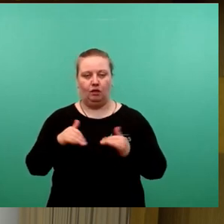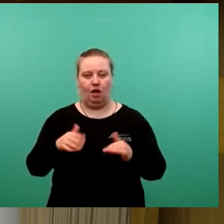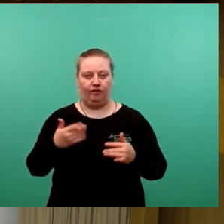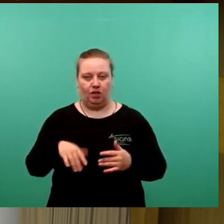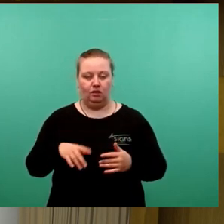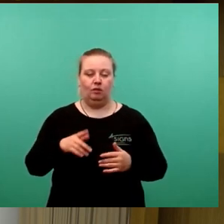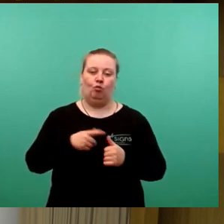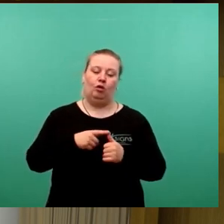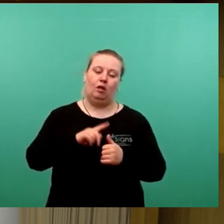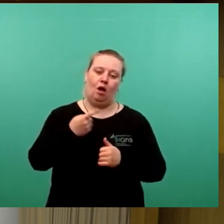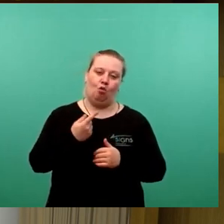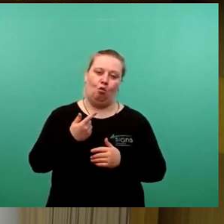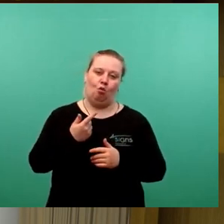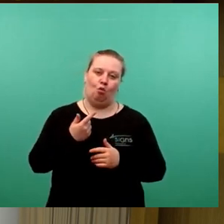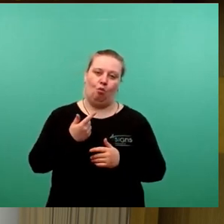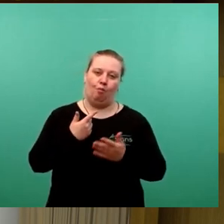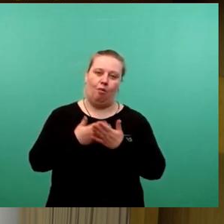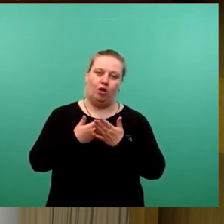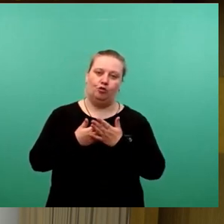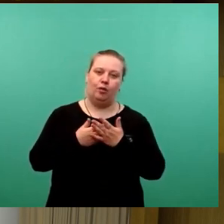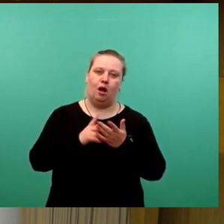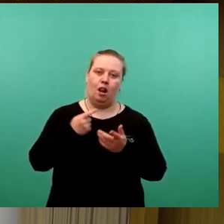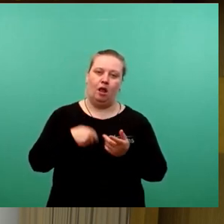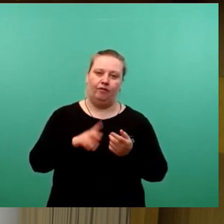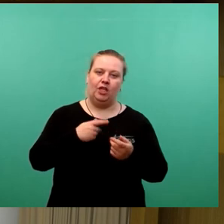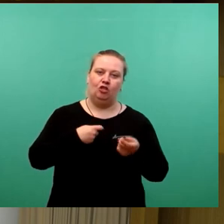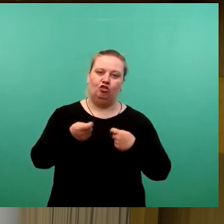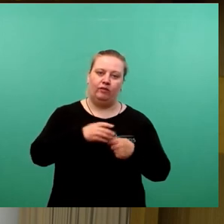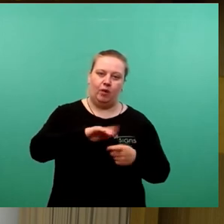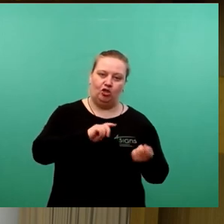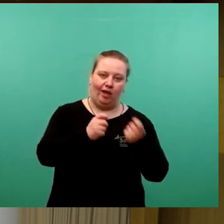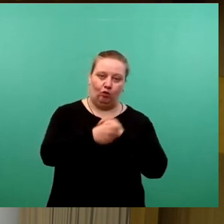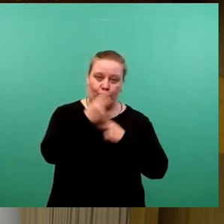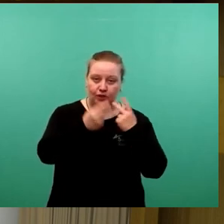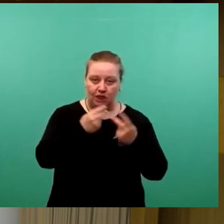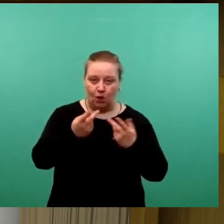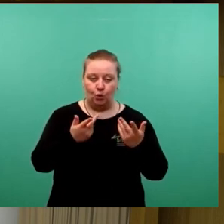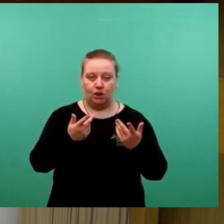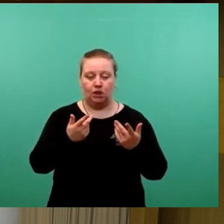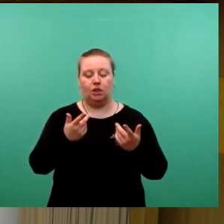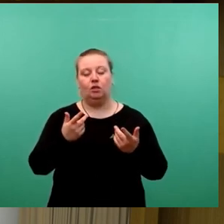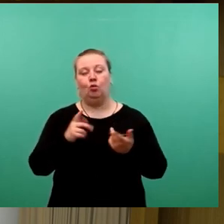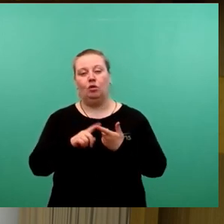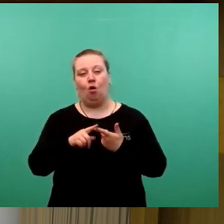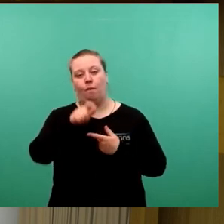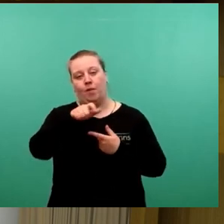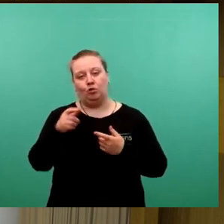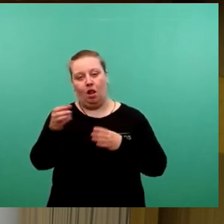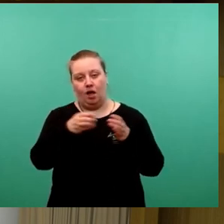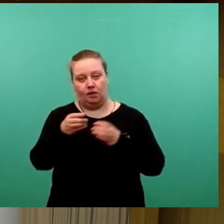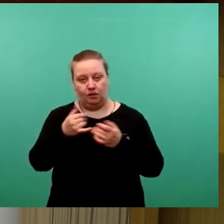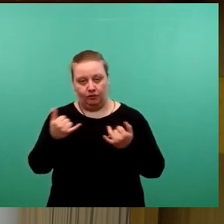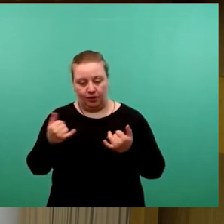wie die Änderung der Geschäftsbereiche aussehen sollen, wie sie personell besetzt werden sollen.